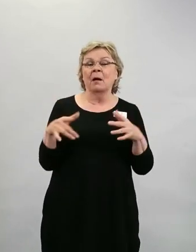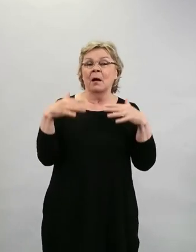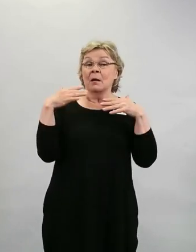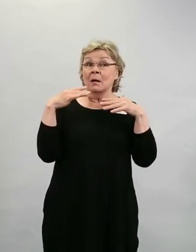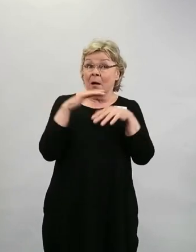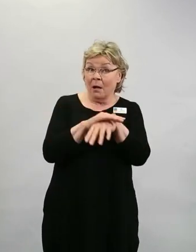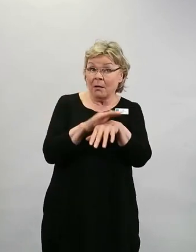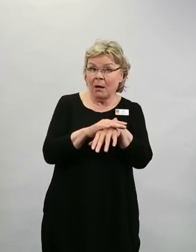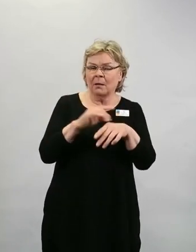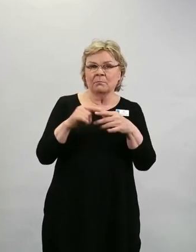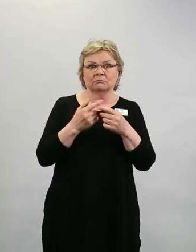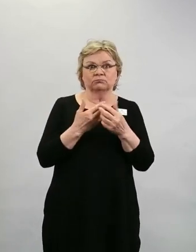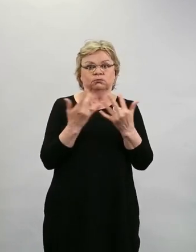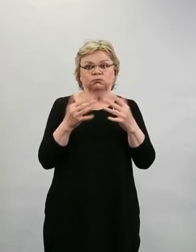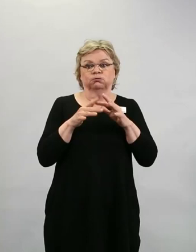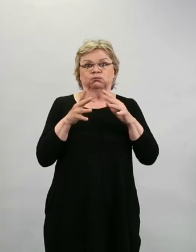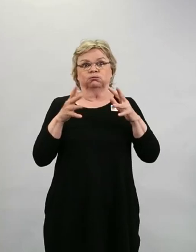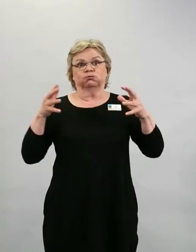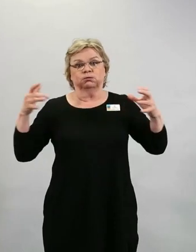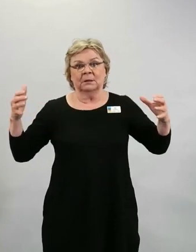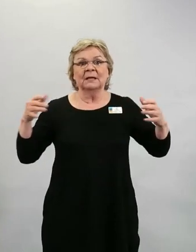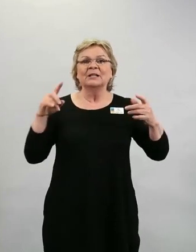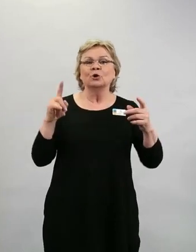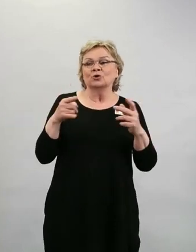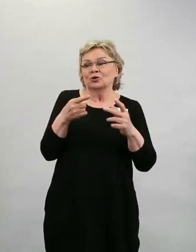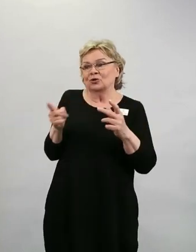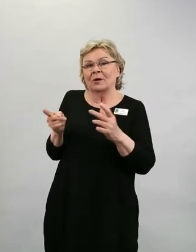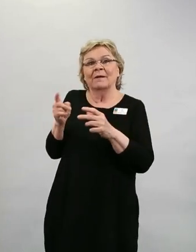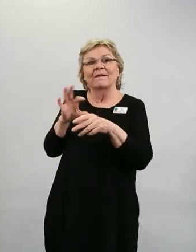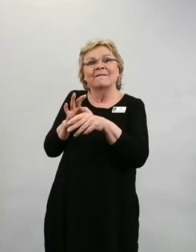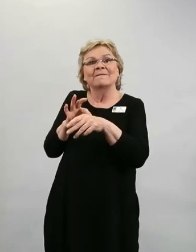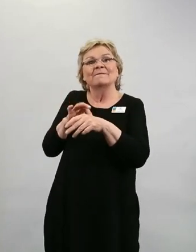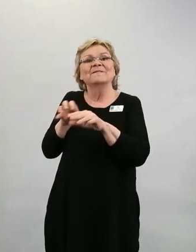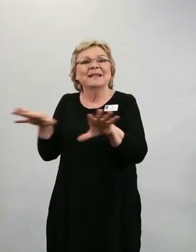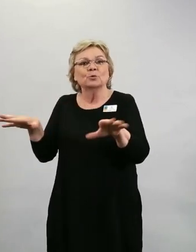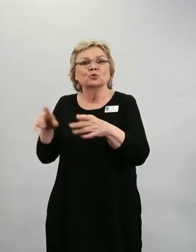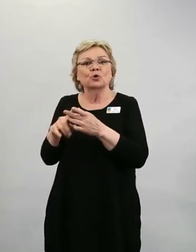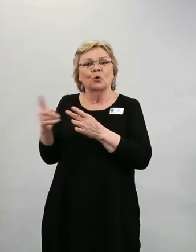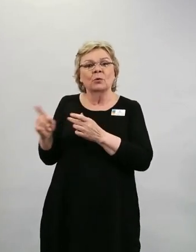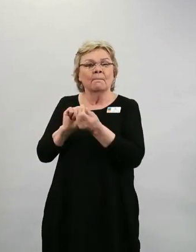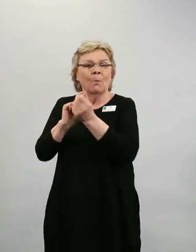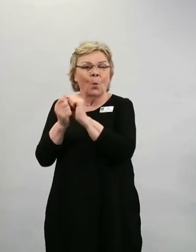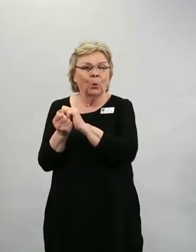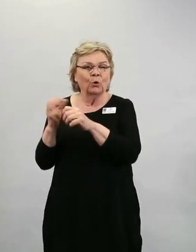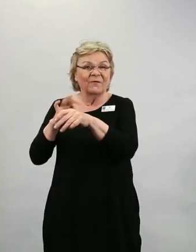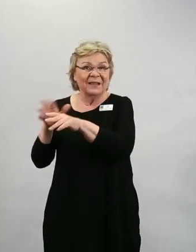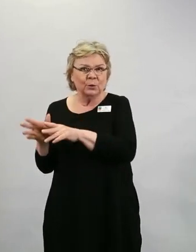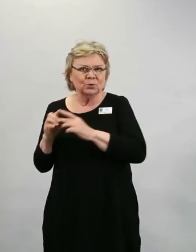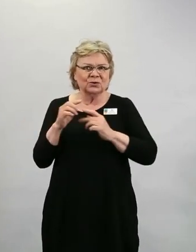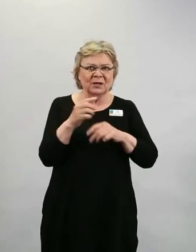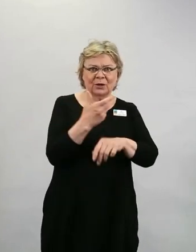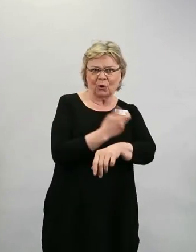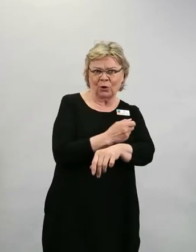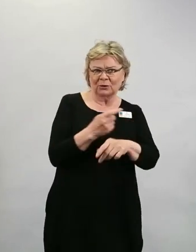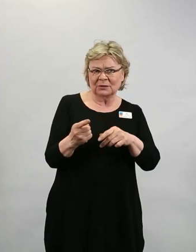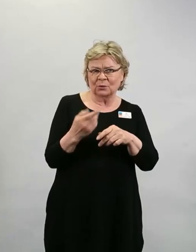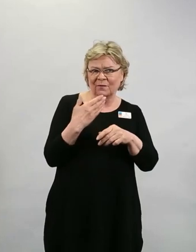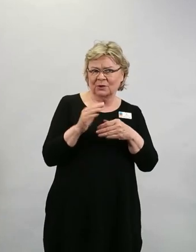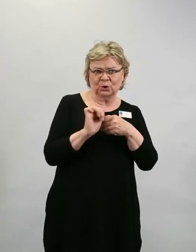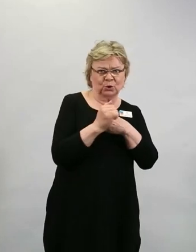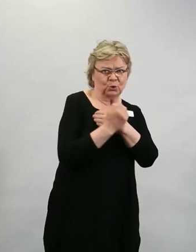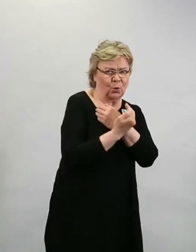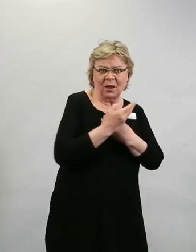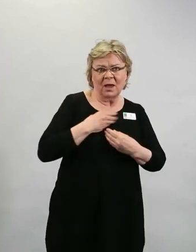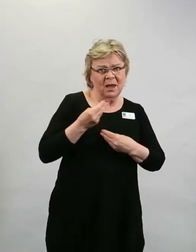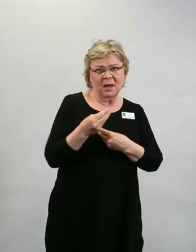varsinkin jos ne virukset on sitten muuntoviruksia, joille rokotteet ei anna hyvää suojaa, niin silloin on tietysti tilanne toinen, mutta